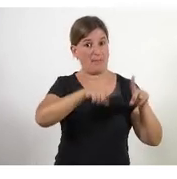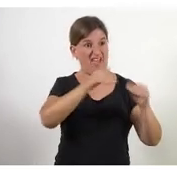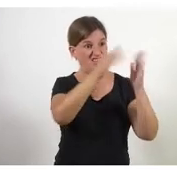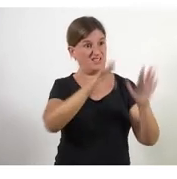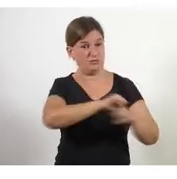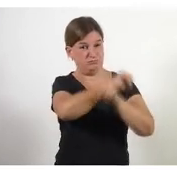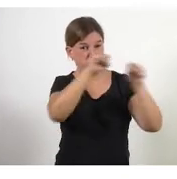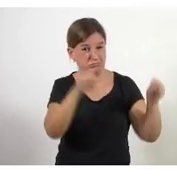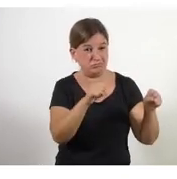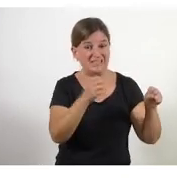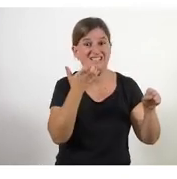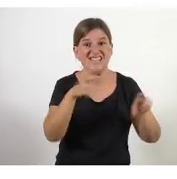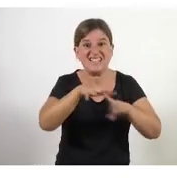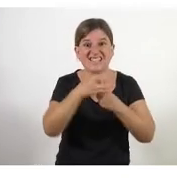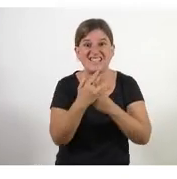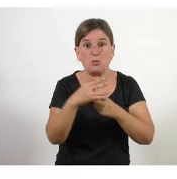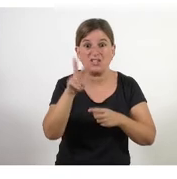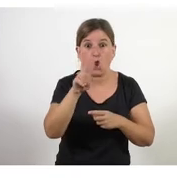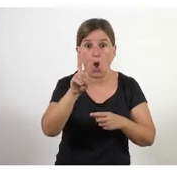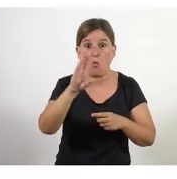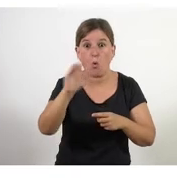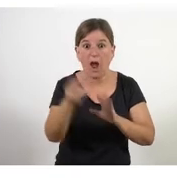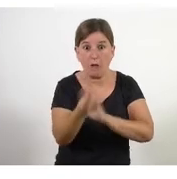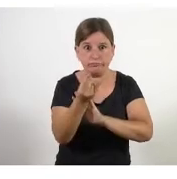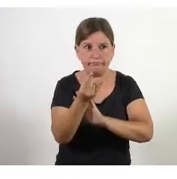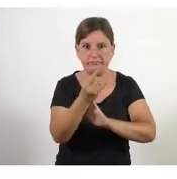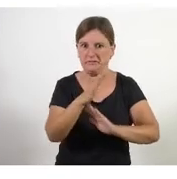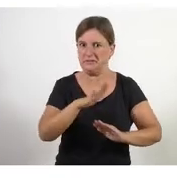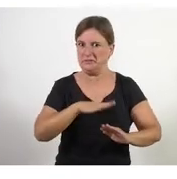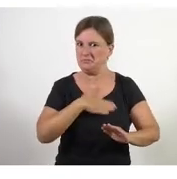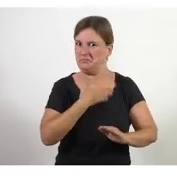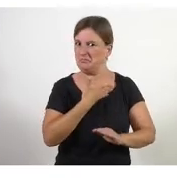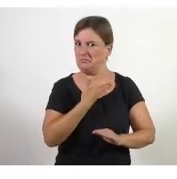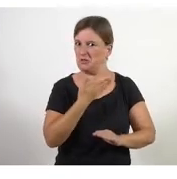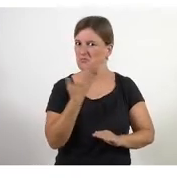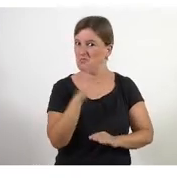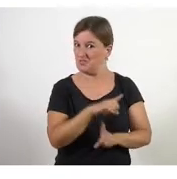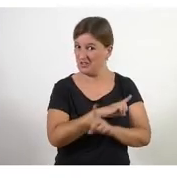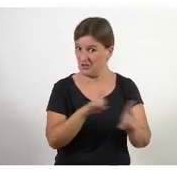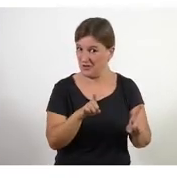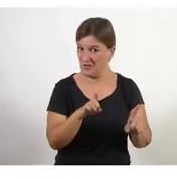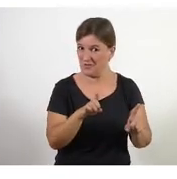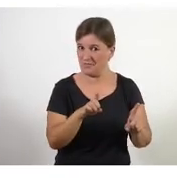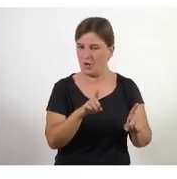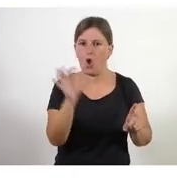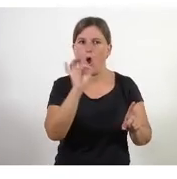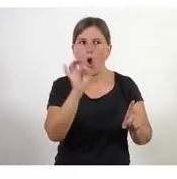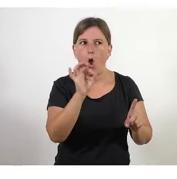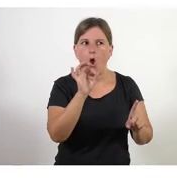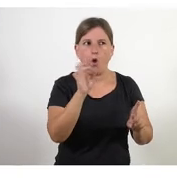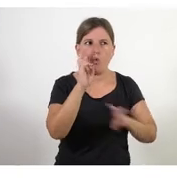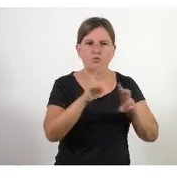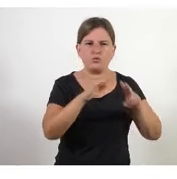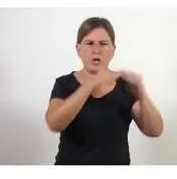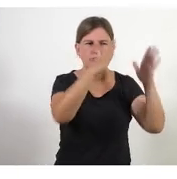un entorn buc que no ho sé si pot ser una mica contraproduent o potser a veure com pot arribar a ser robust i àgil